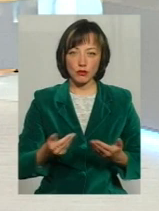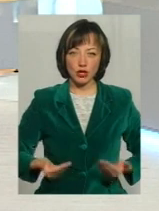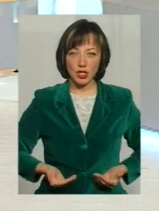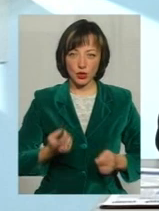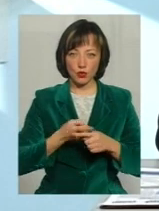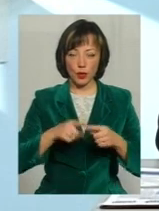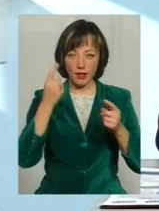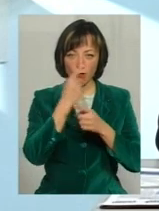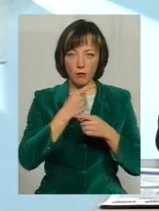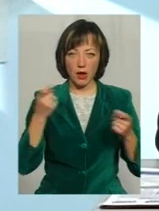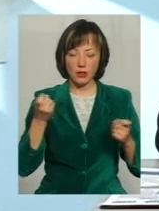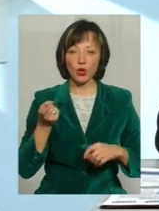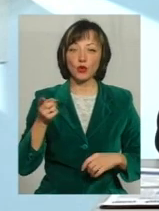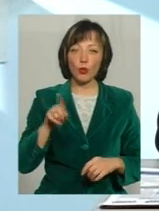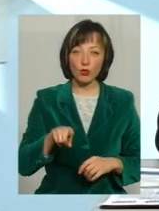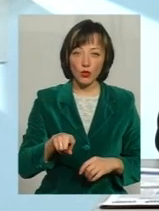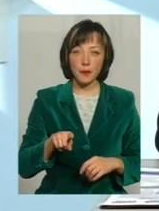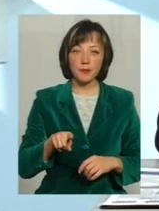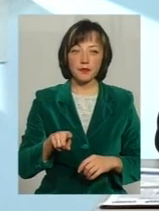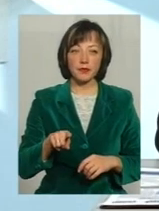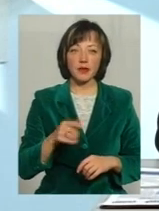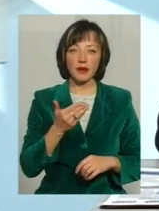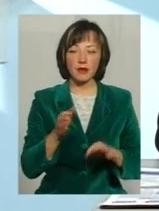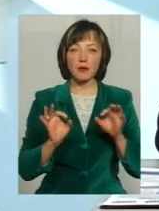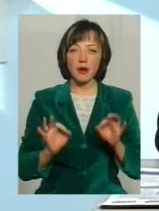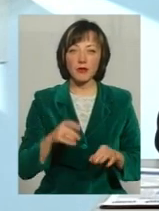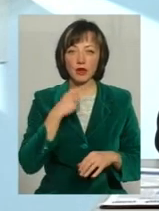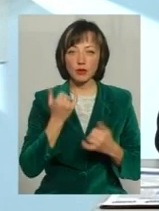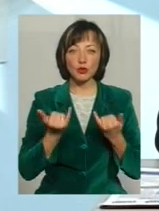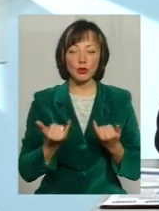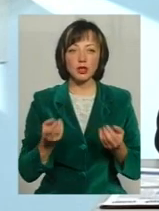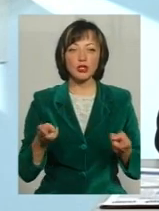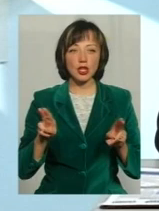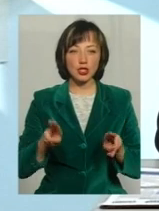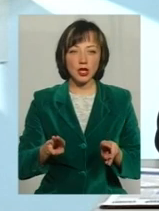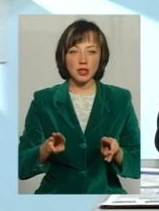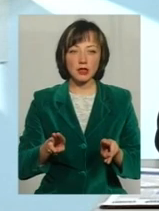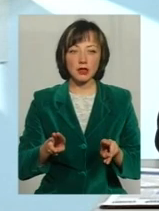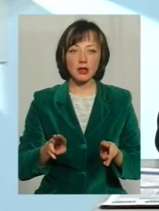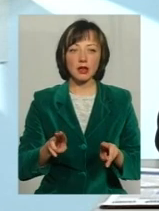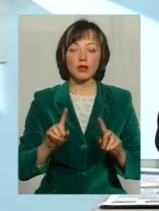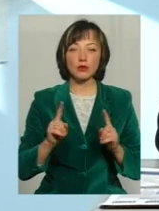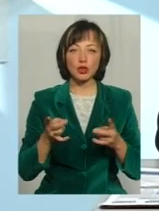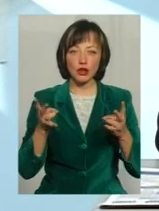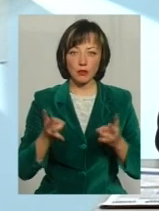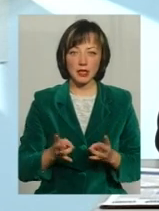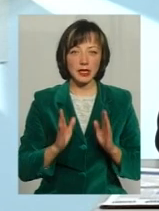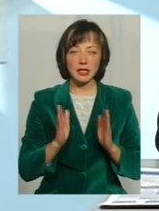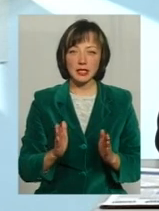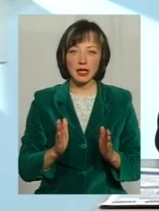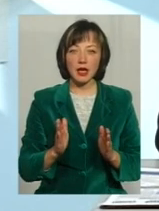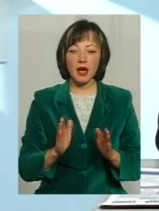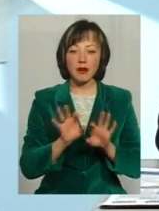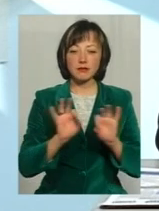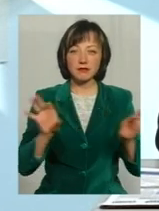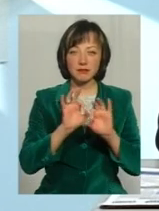І тому, ви дуже правильно кажете, сьогодні залишається критично необхідно, щоб не тільки лікбез